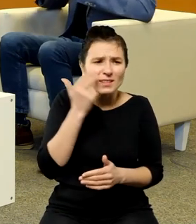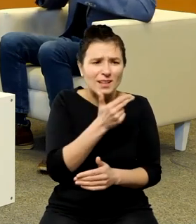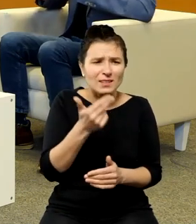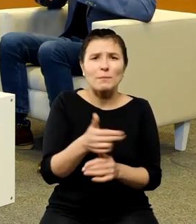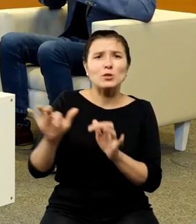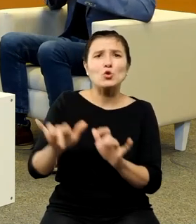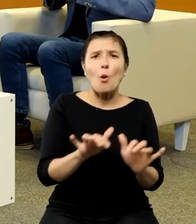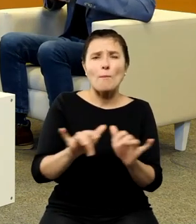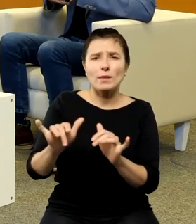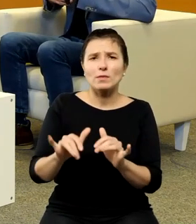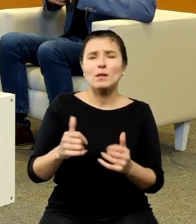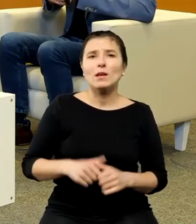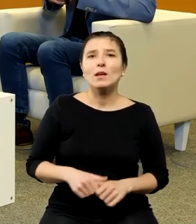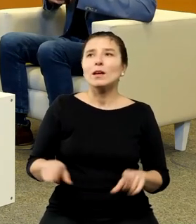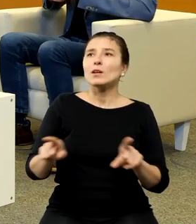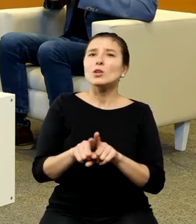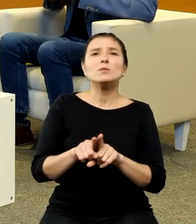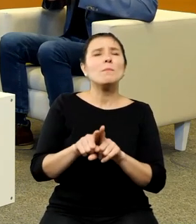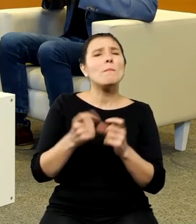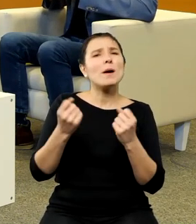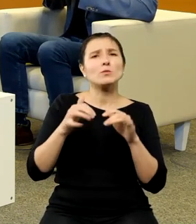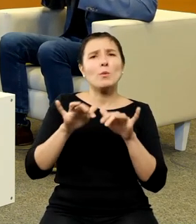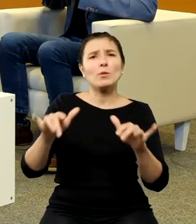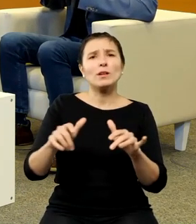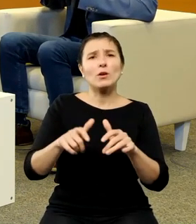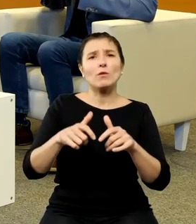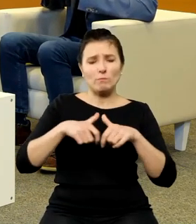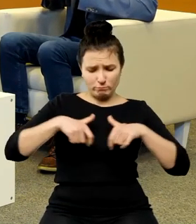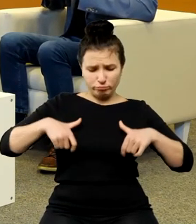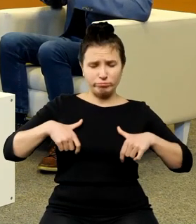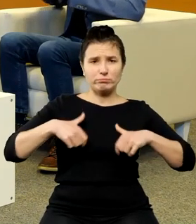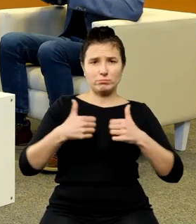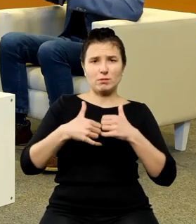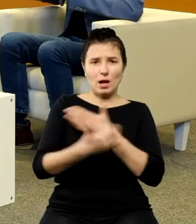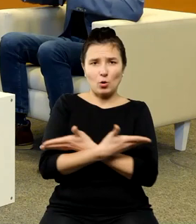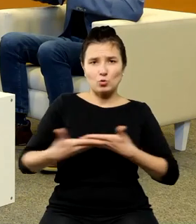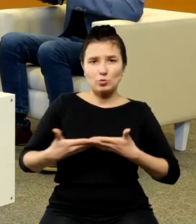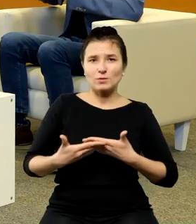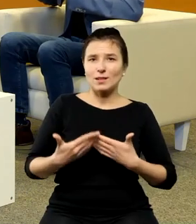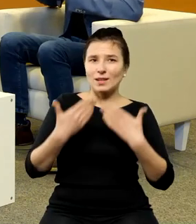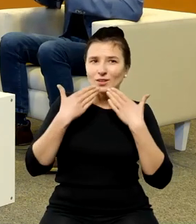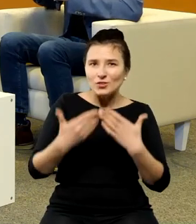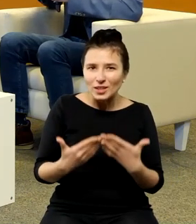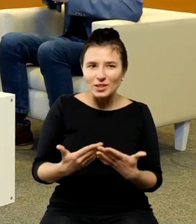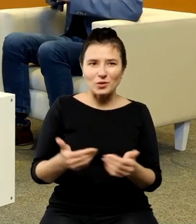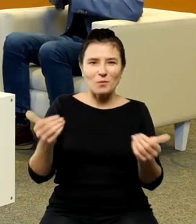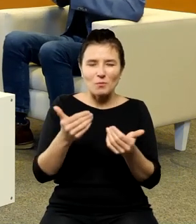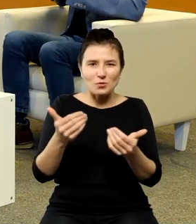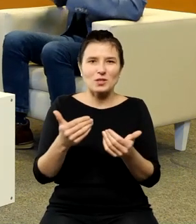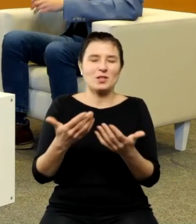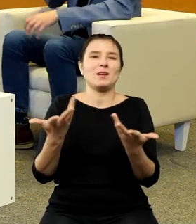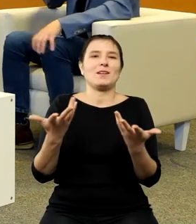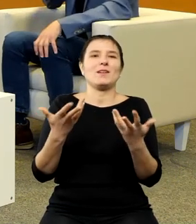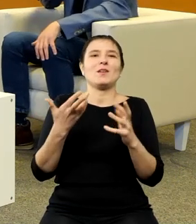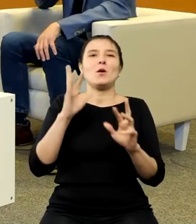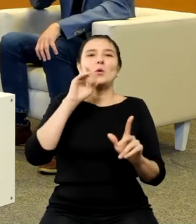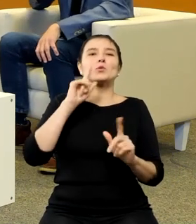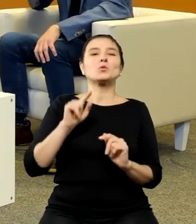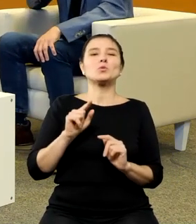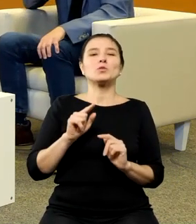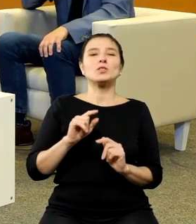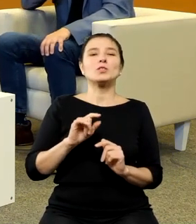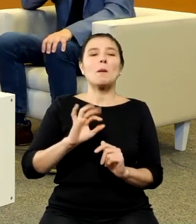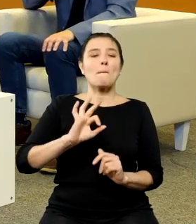bardzo popularne jako wzory na koszulkach to są takie koszulki które pozwalają odróżnić swoich od obcych to co mnie tutaj zainteresowało